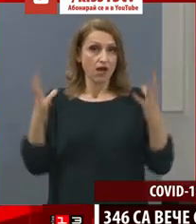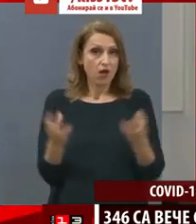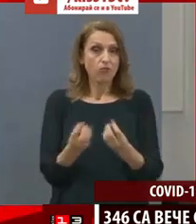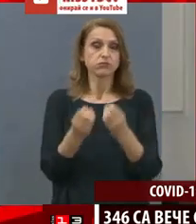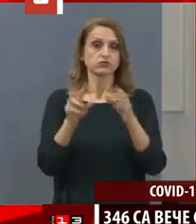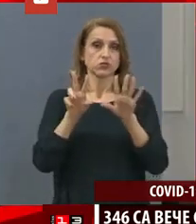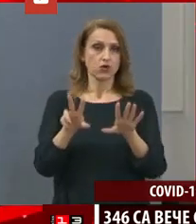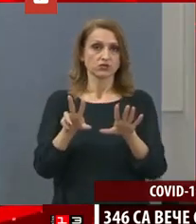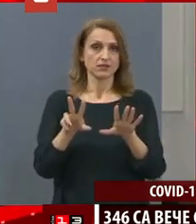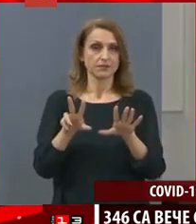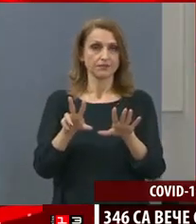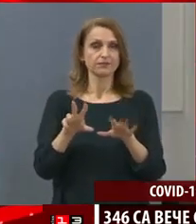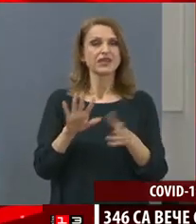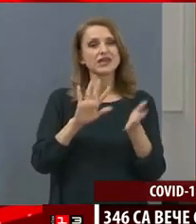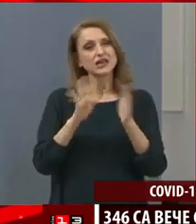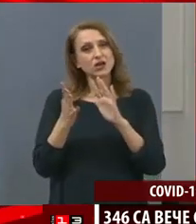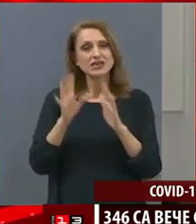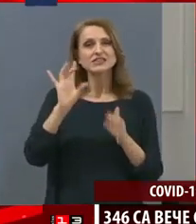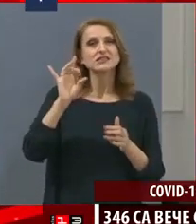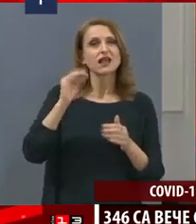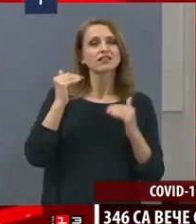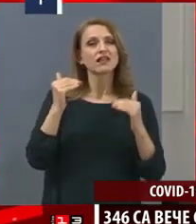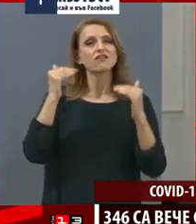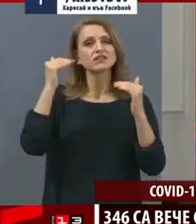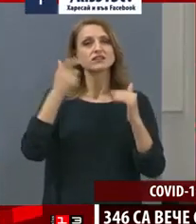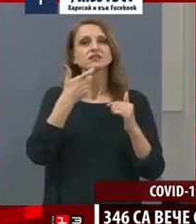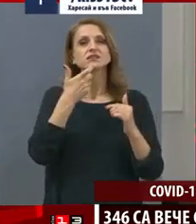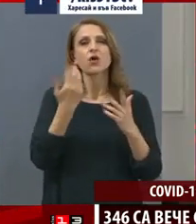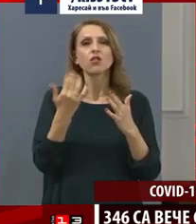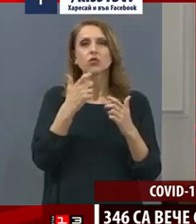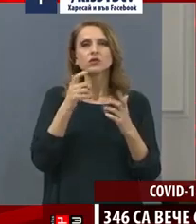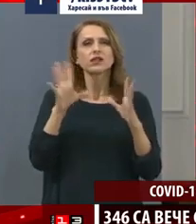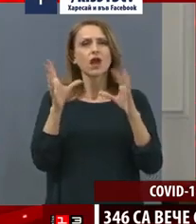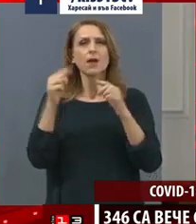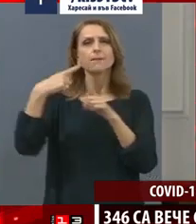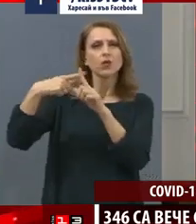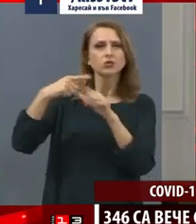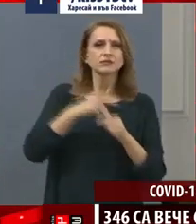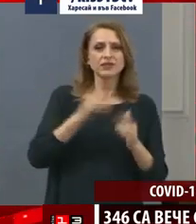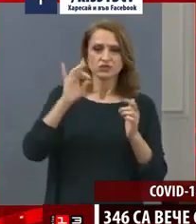Средната възраст на починалите доста се снижи вече, 66 години.